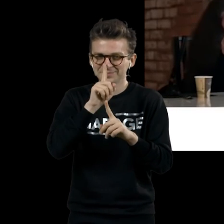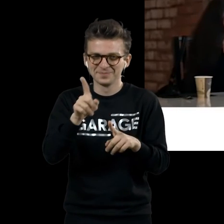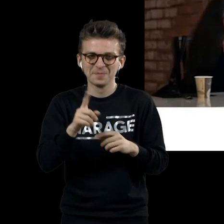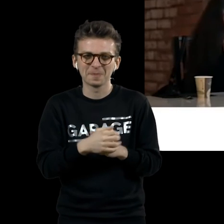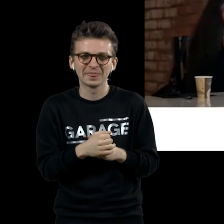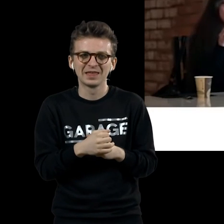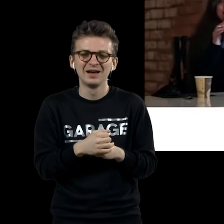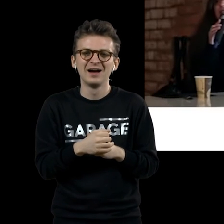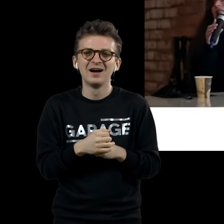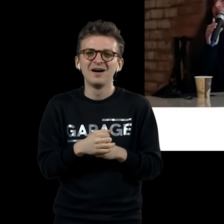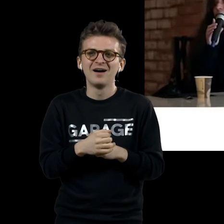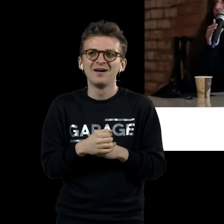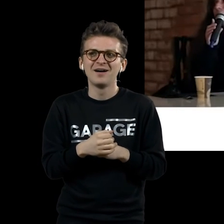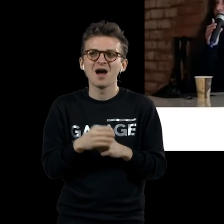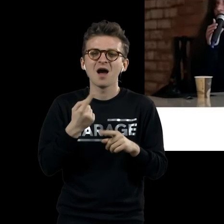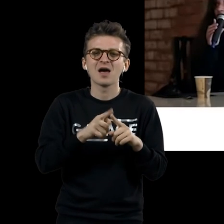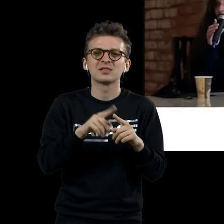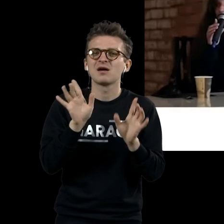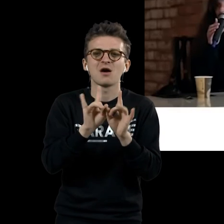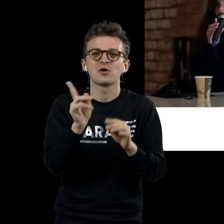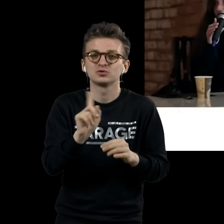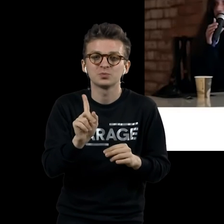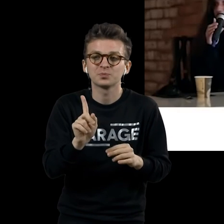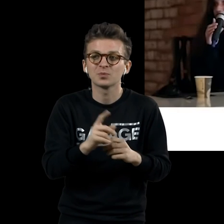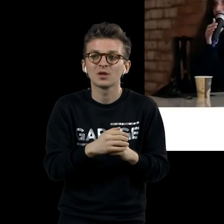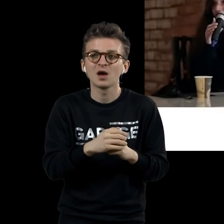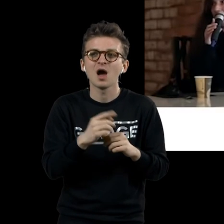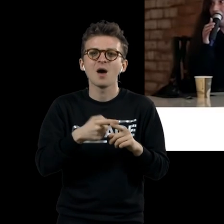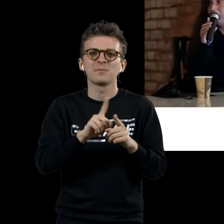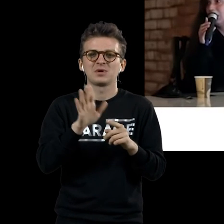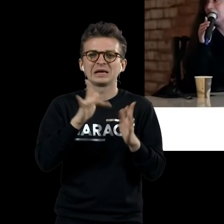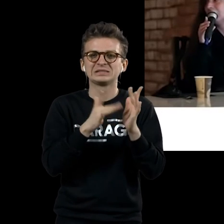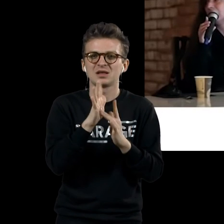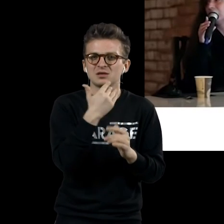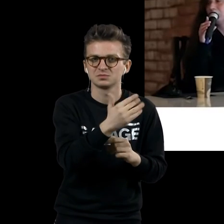засижены мухами, отсылающий, в общем-то, таким христианской иконографии.